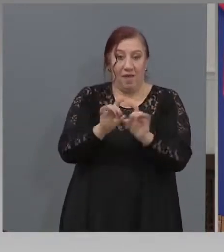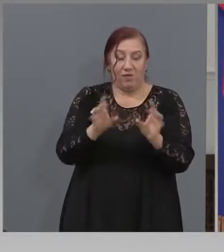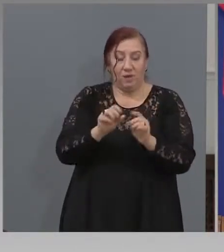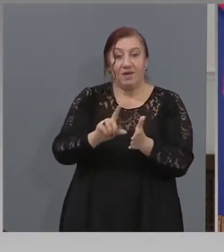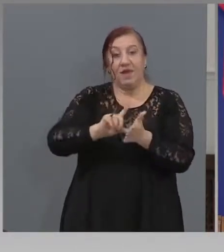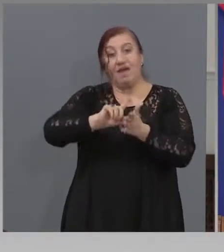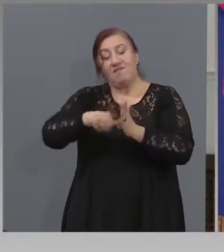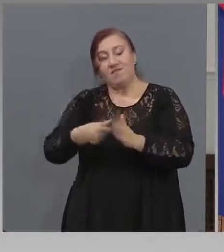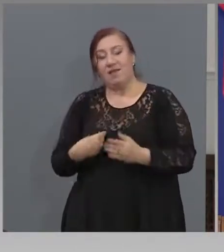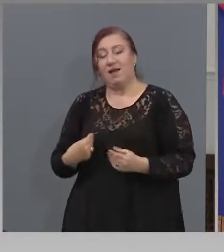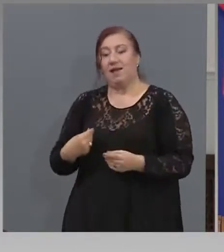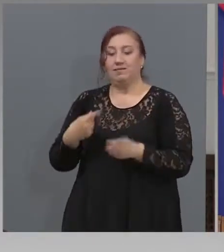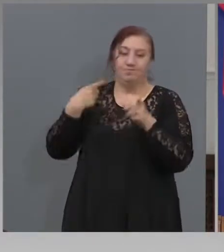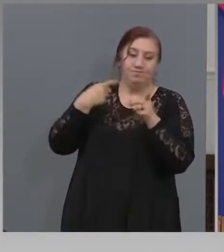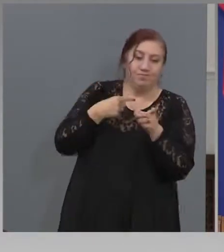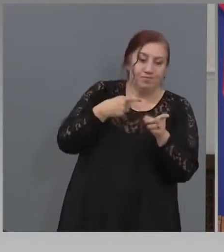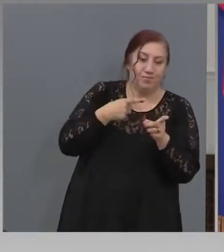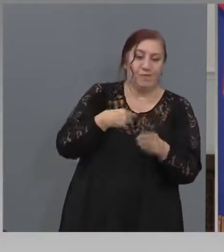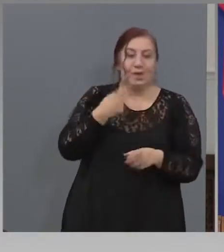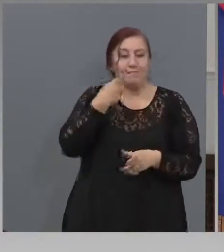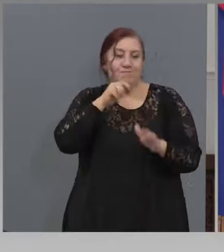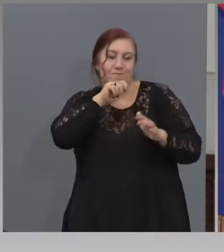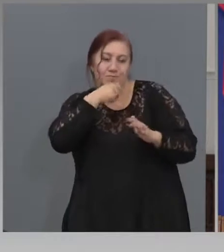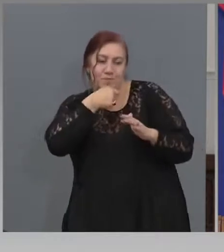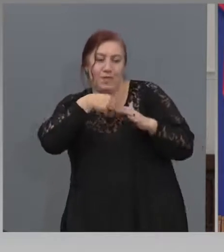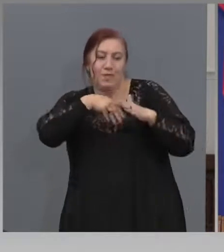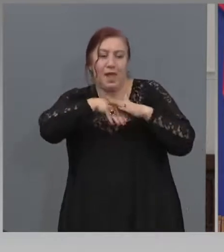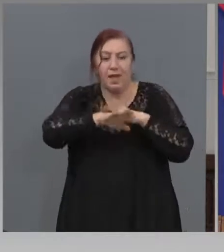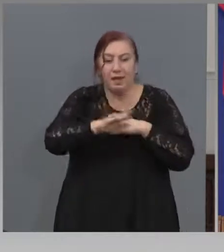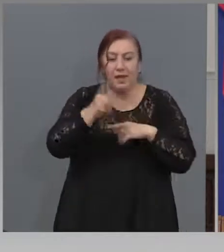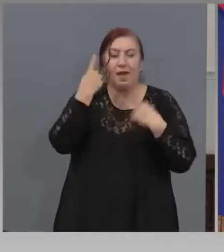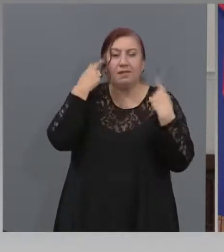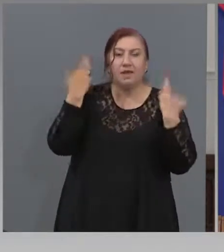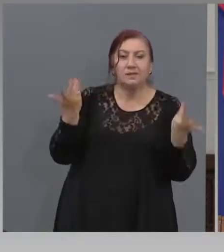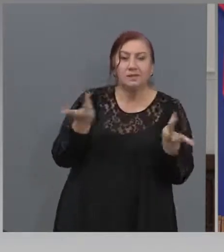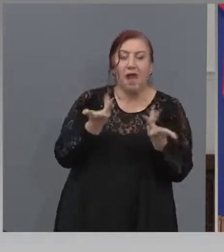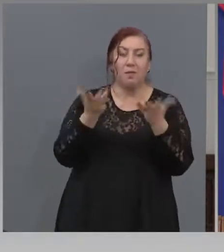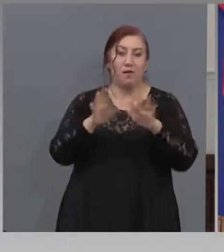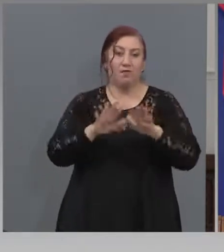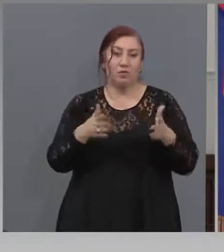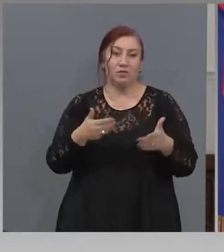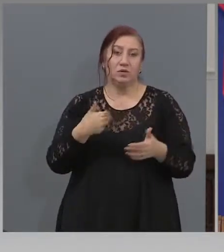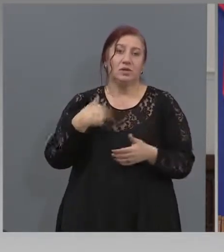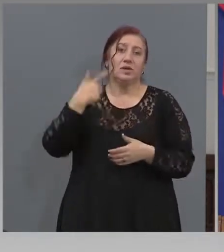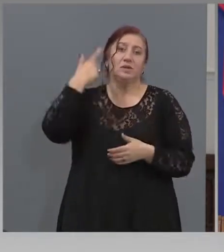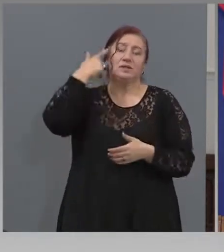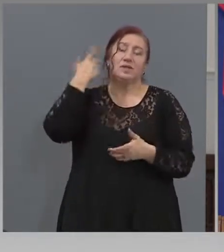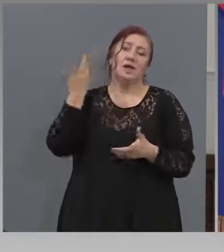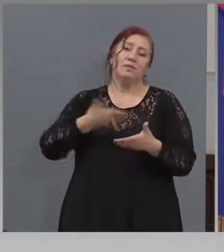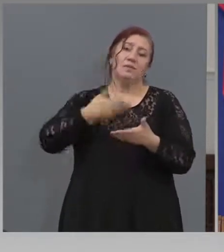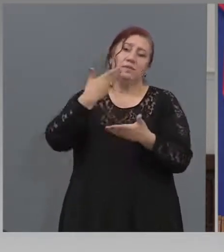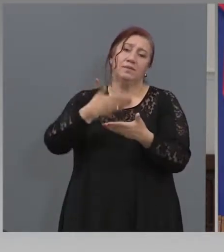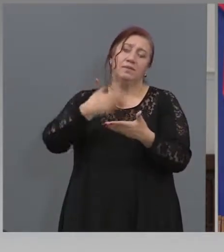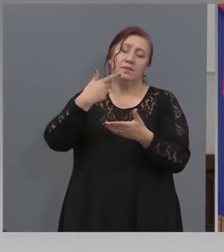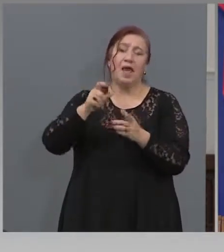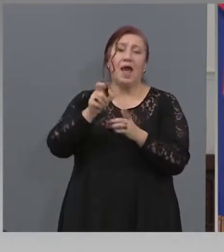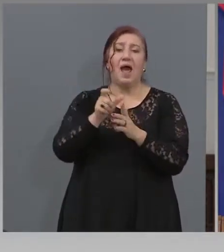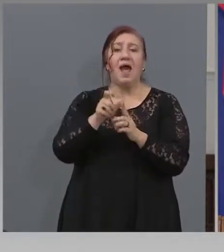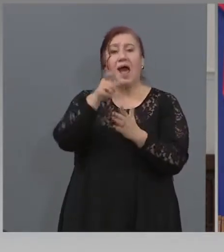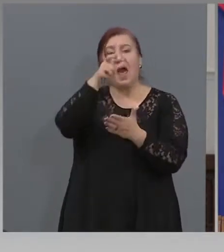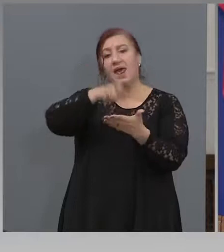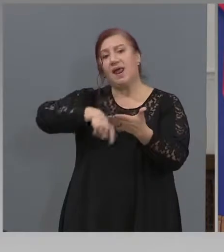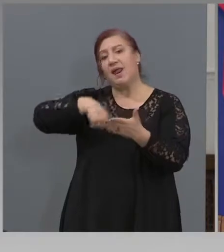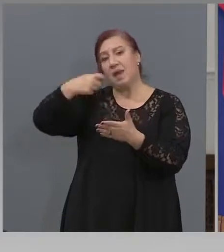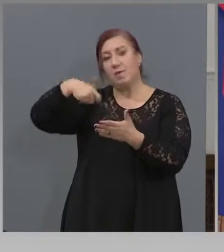кажете, че криеме затъмнение и аз ви знам репортуара на всичките. А примирение